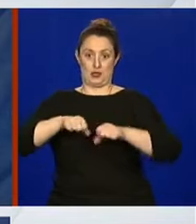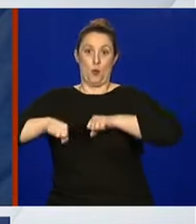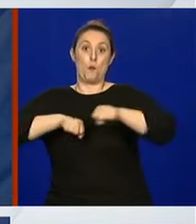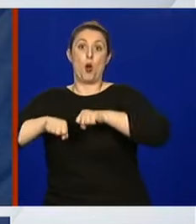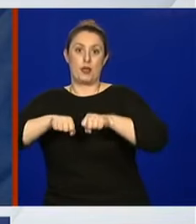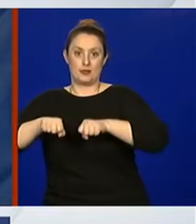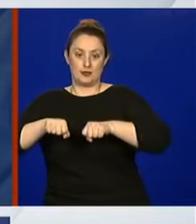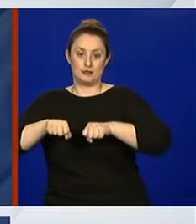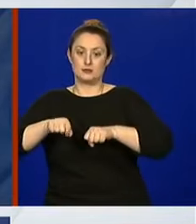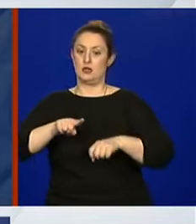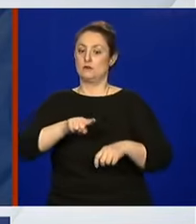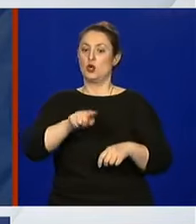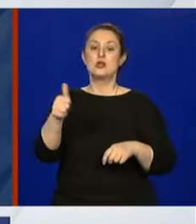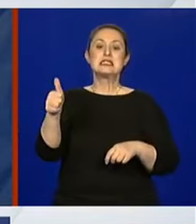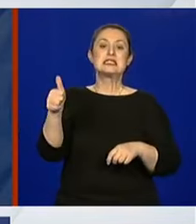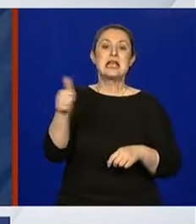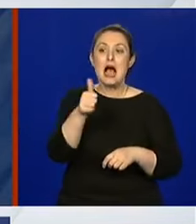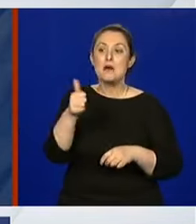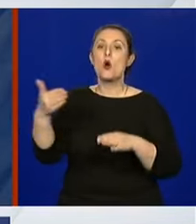kroz pitanja.